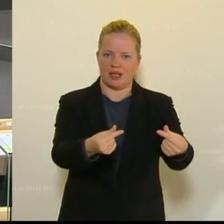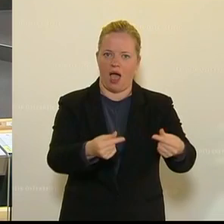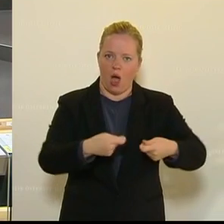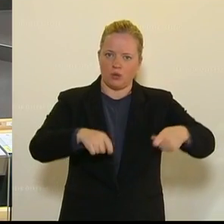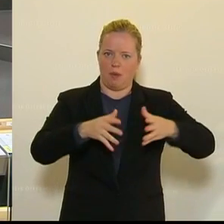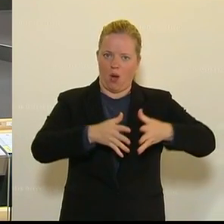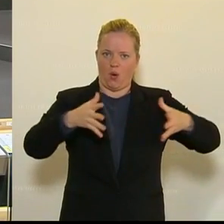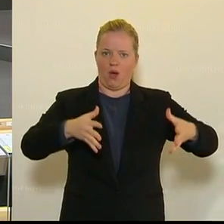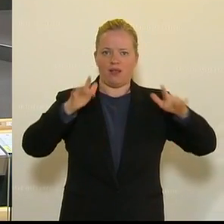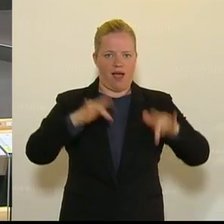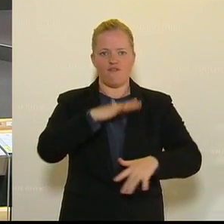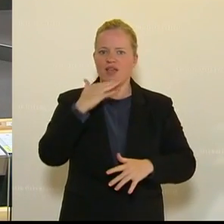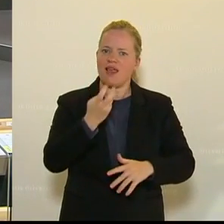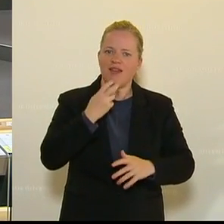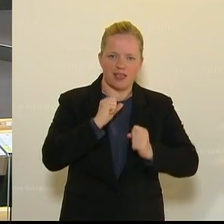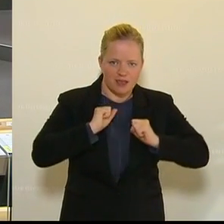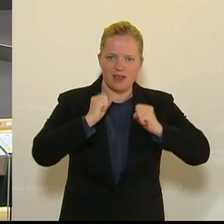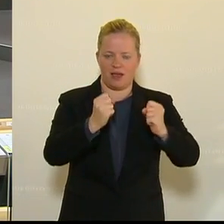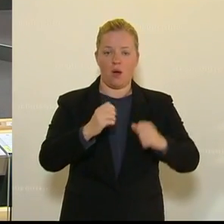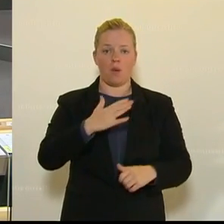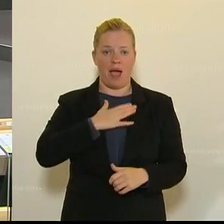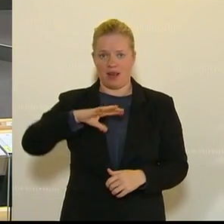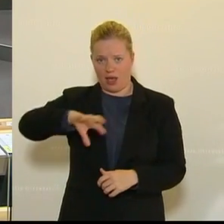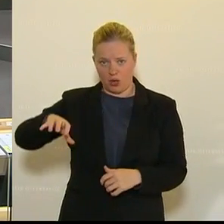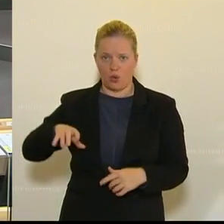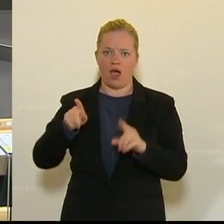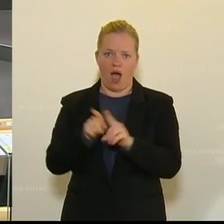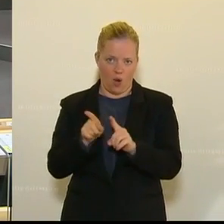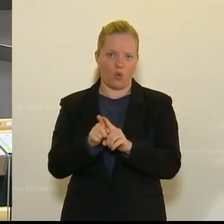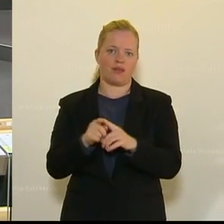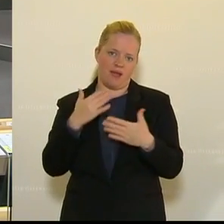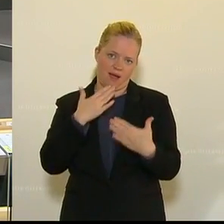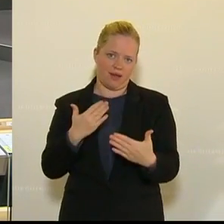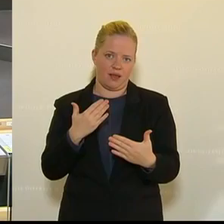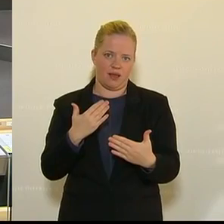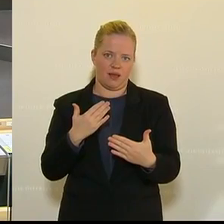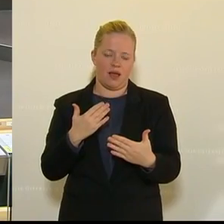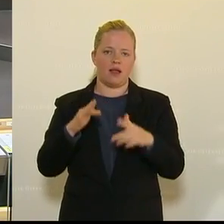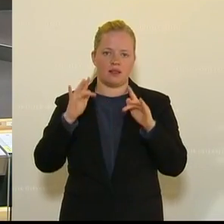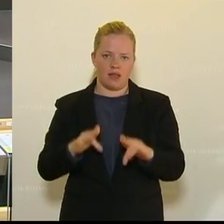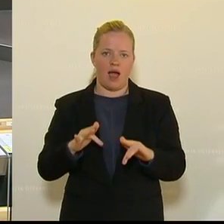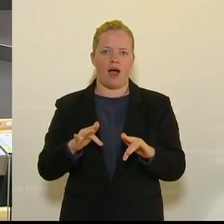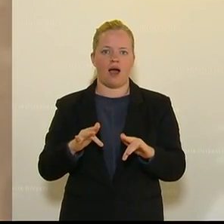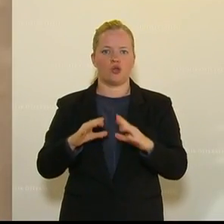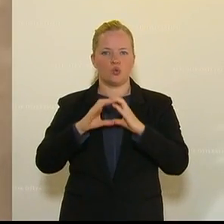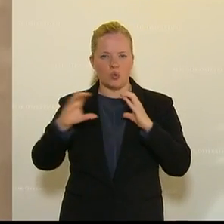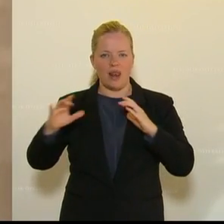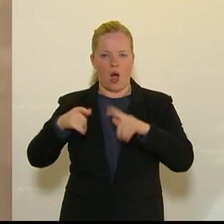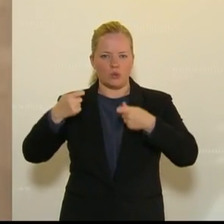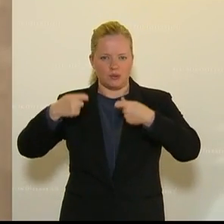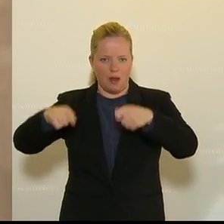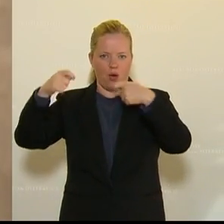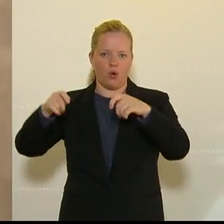viel Elan dahinter. Danke auch namens meiner Region für die Weiterführung des Kolm-Ausbaus, aber auch neu für die